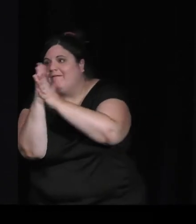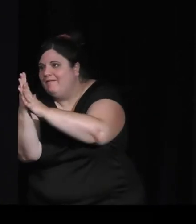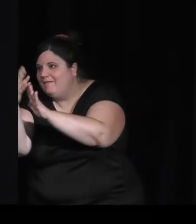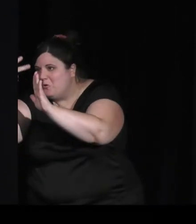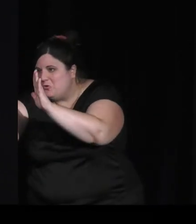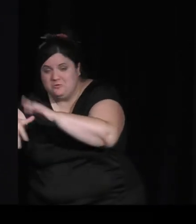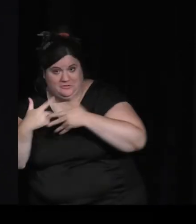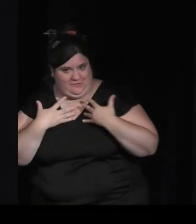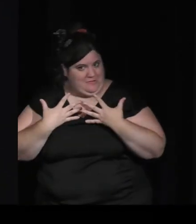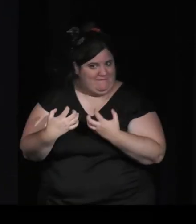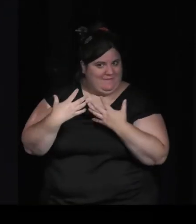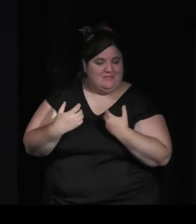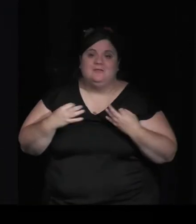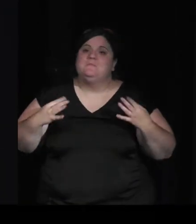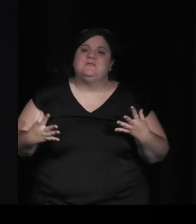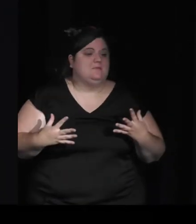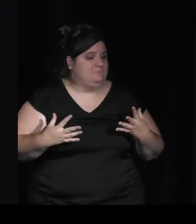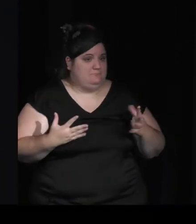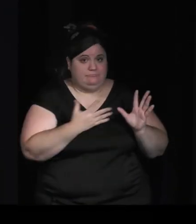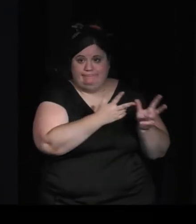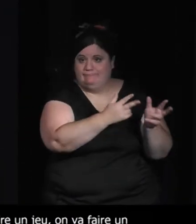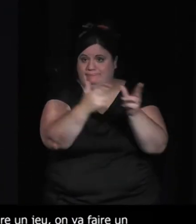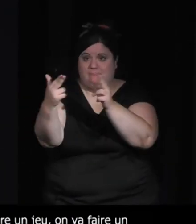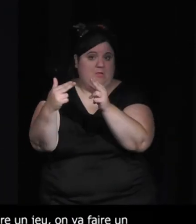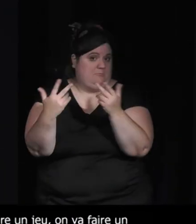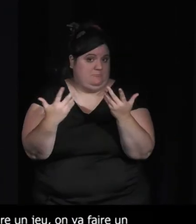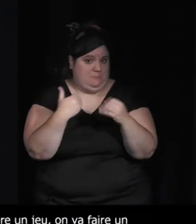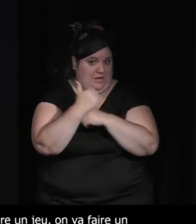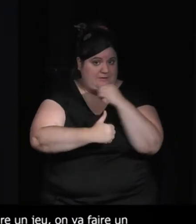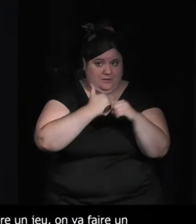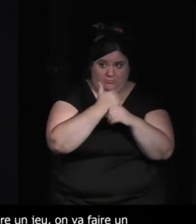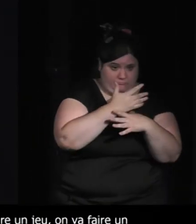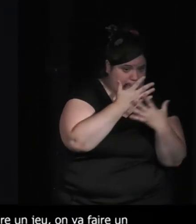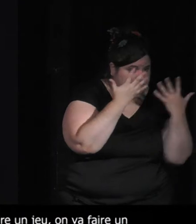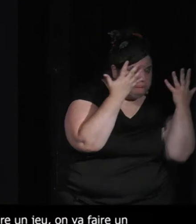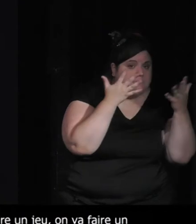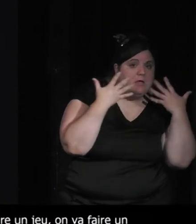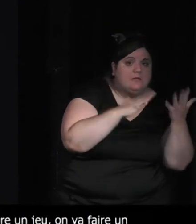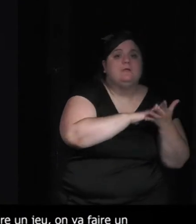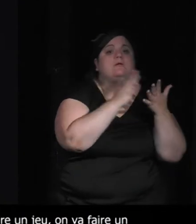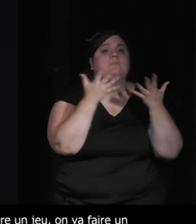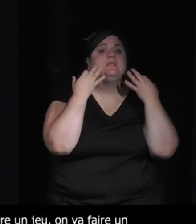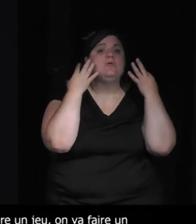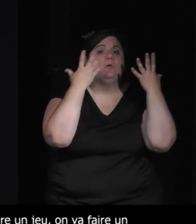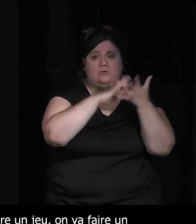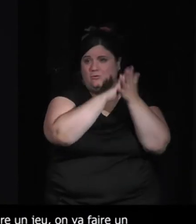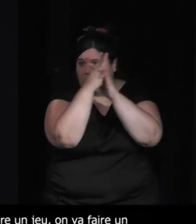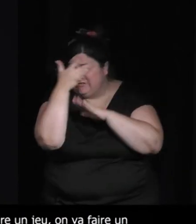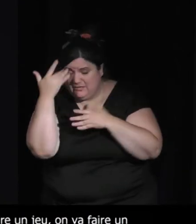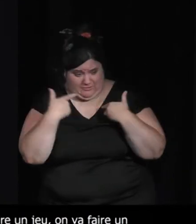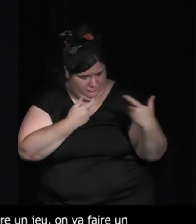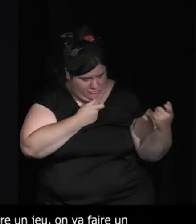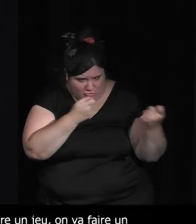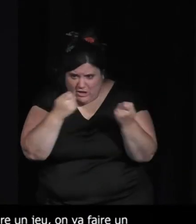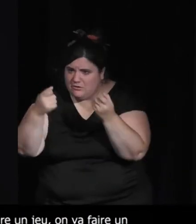fantasme on va dire de je vais avoir le contrôle sur les saisons tout ça donc c'était très écologique très simple donc c'était quand même lié